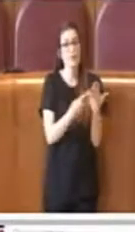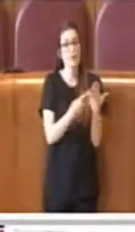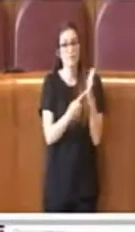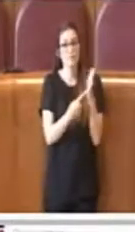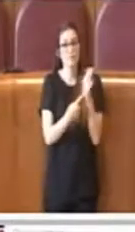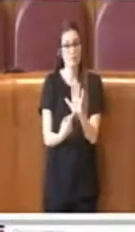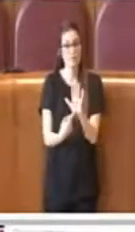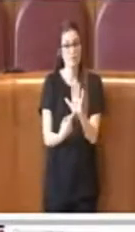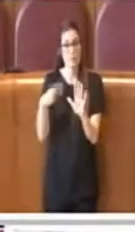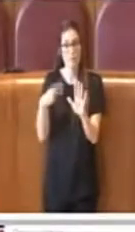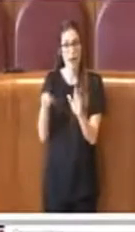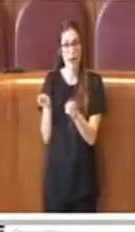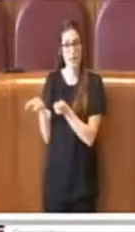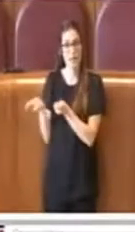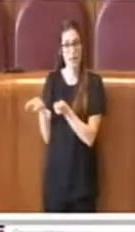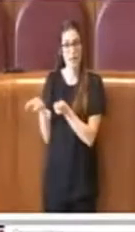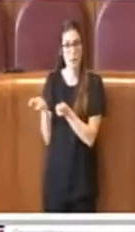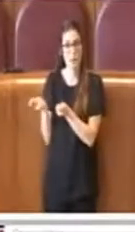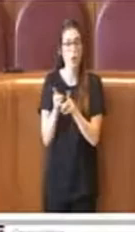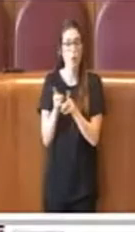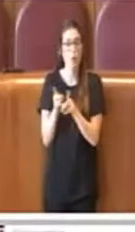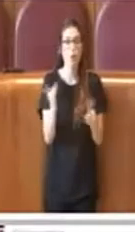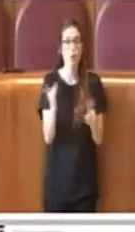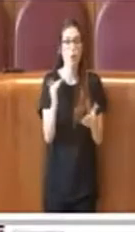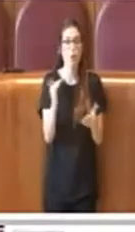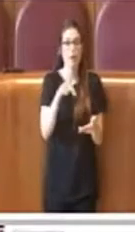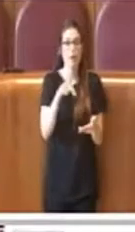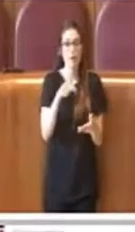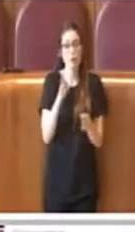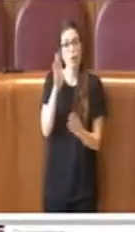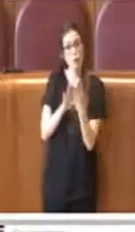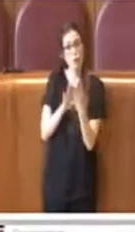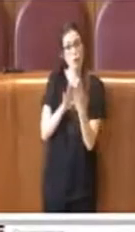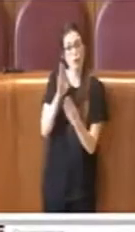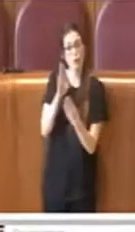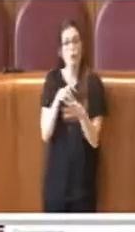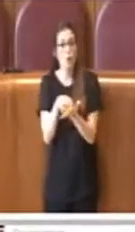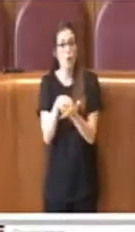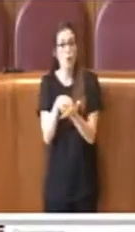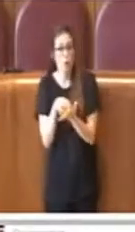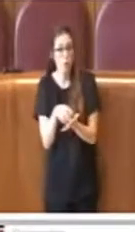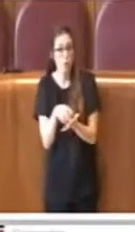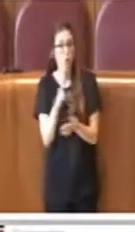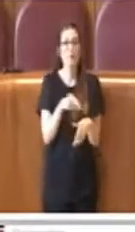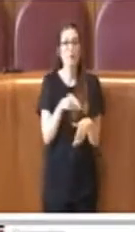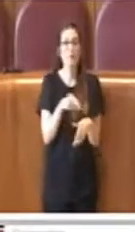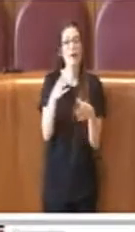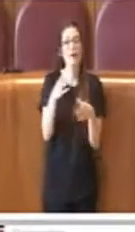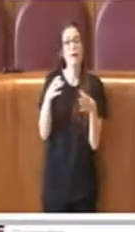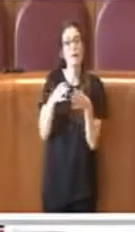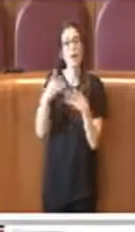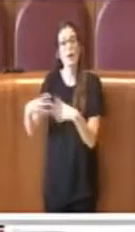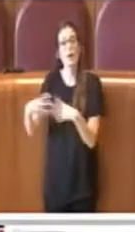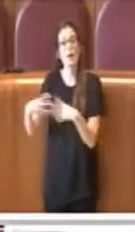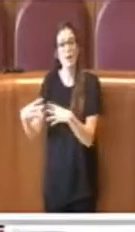'amministrazione un utile contenitore di contributi e di confronto con i cittadini e le loro organizzazioni.